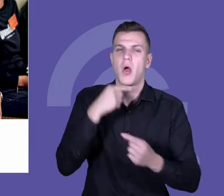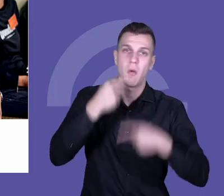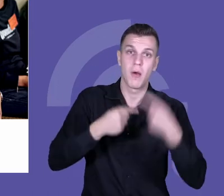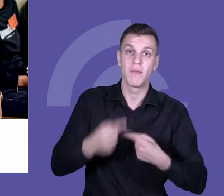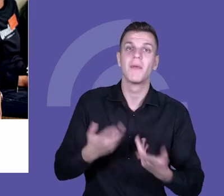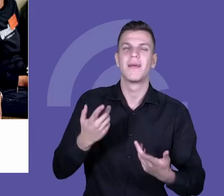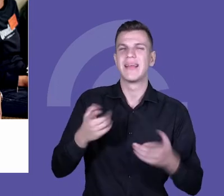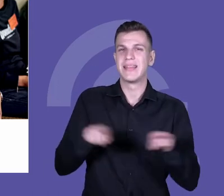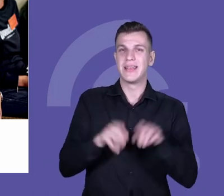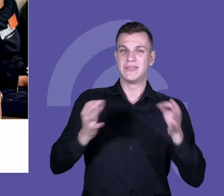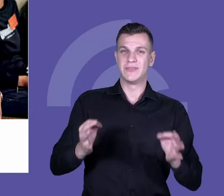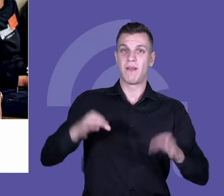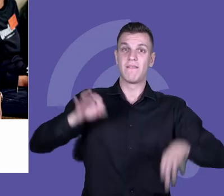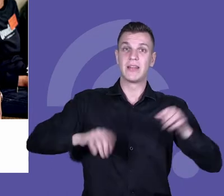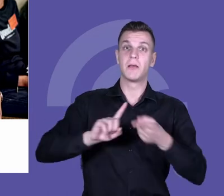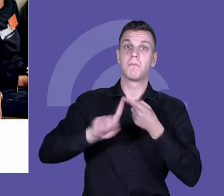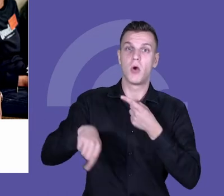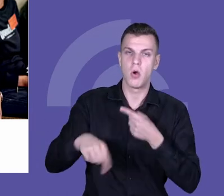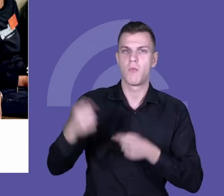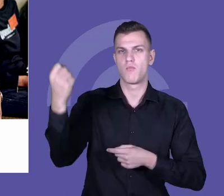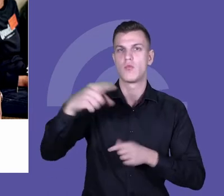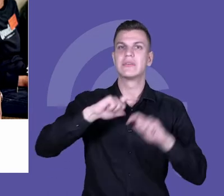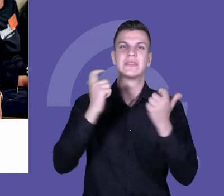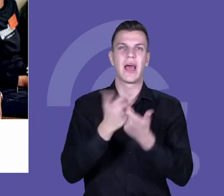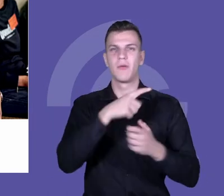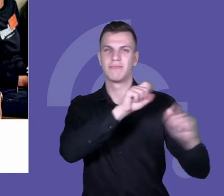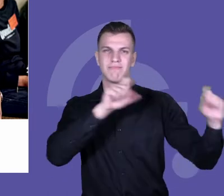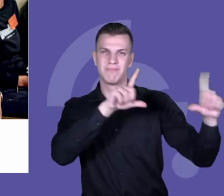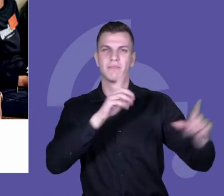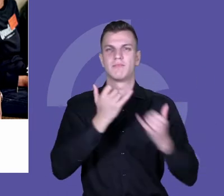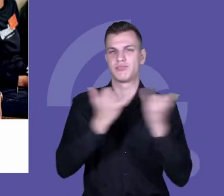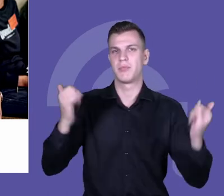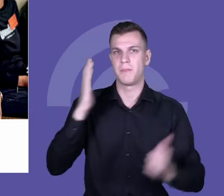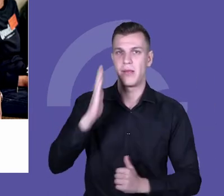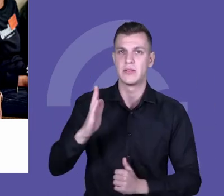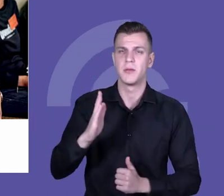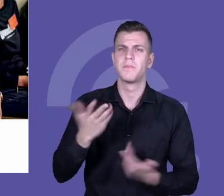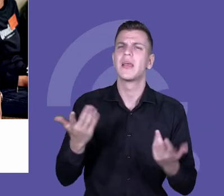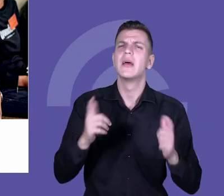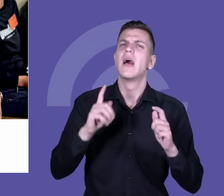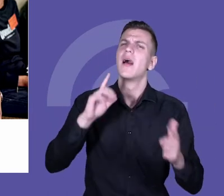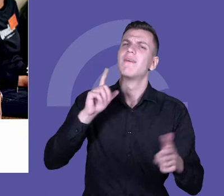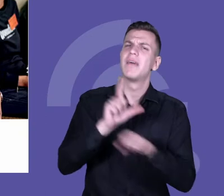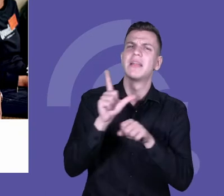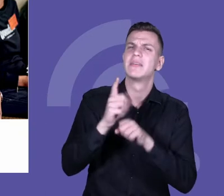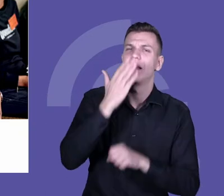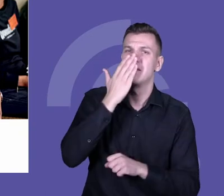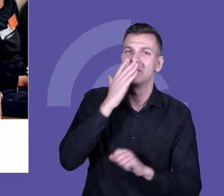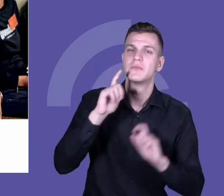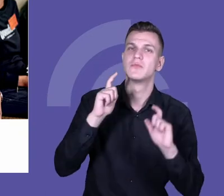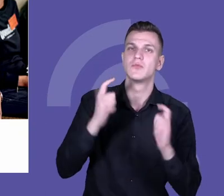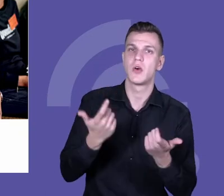konferencji, więc będzie można sobie do tych cech zbajrzeć. To, co jest kluczowe, to stawianie rozwoju kompetencji